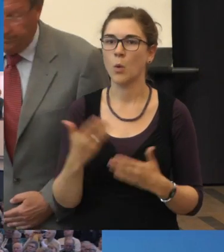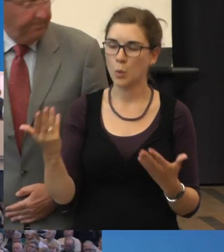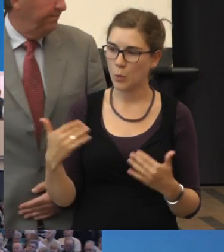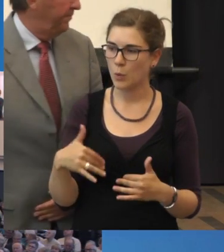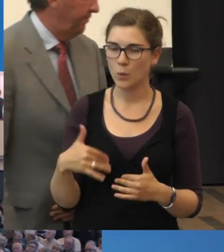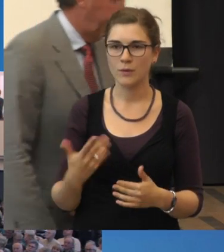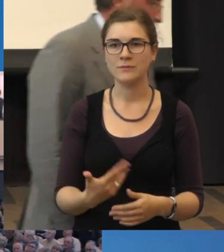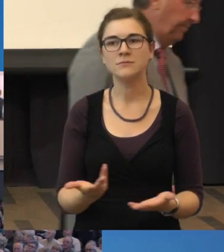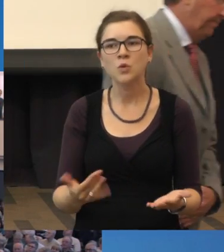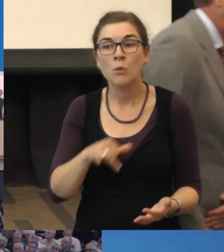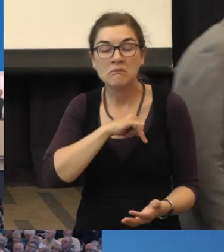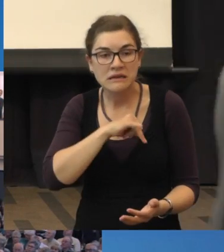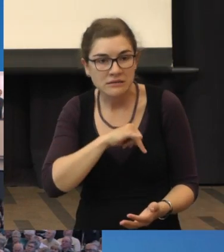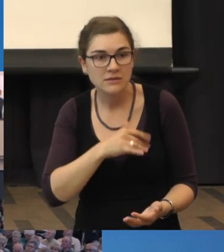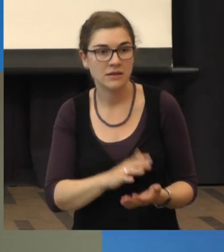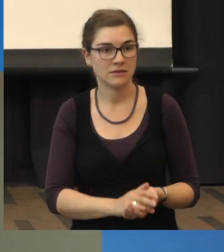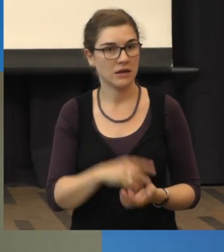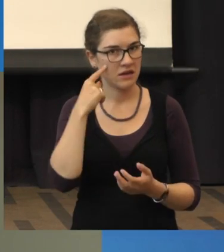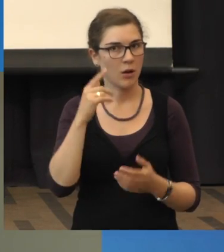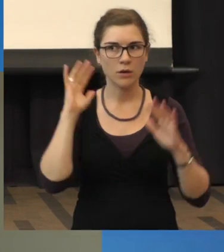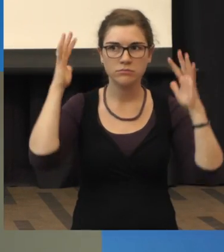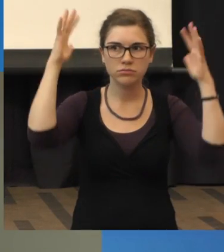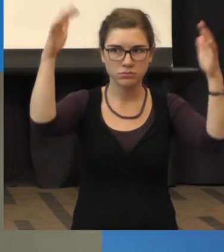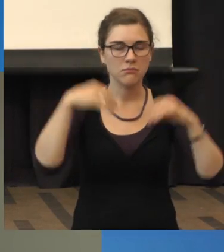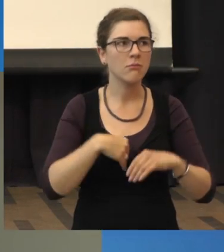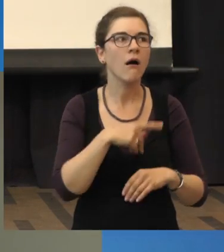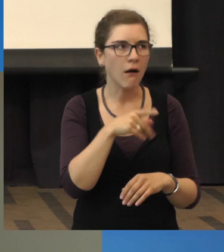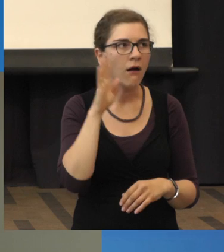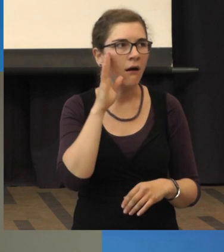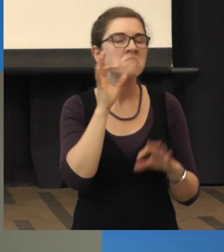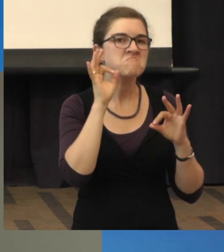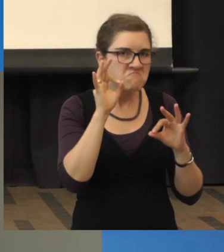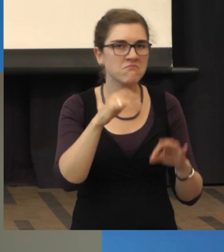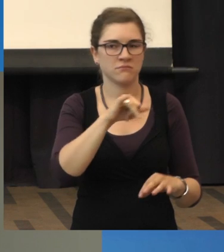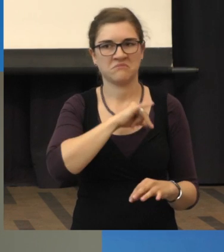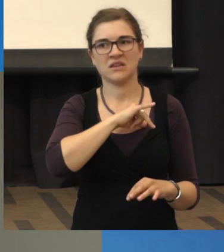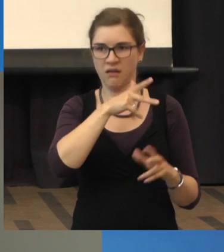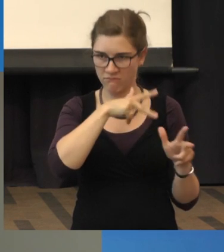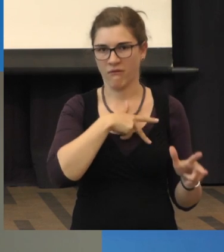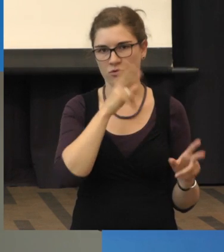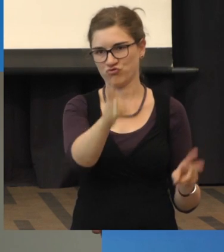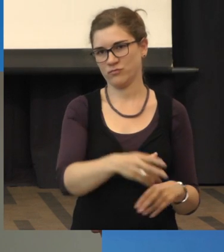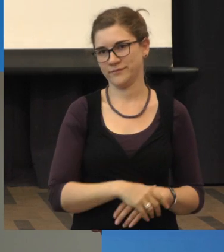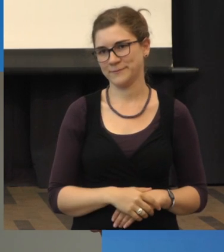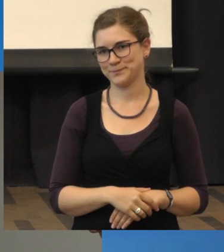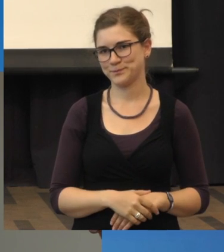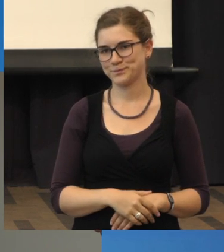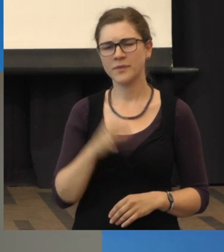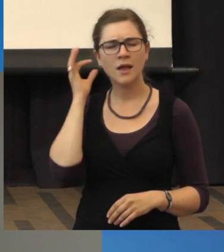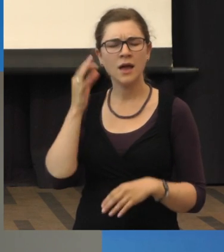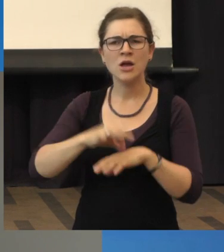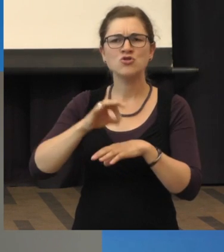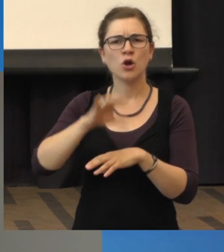aufschlussreich und ich glaube, der Beifall zeigt Ihnen gut angekommen. Herr Dr. Kokesch, Sie als